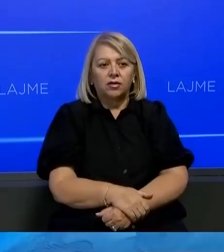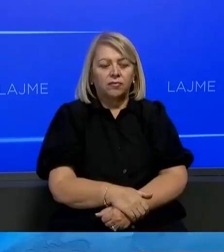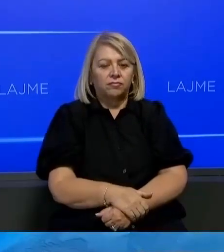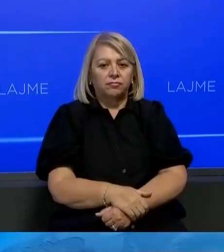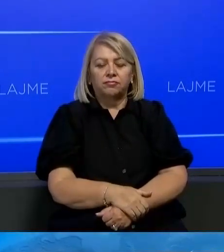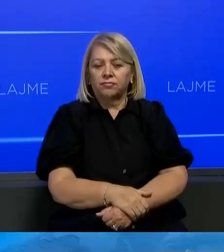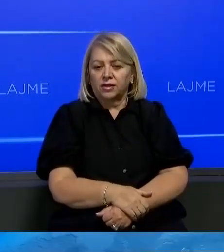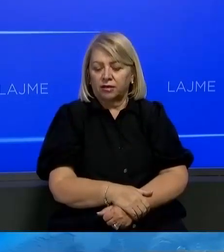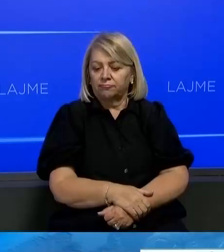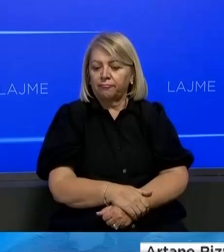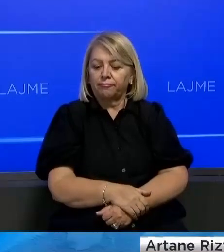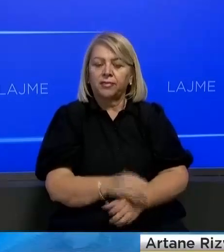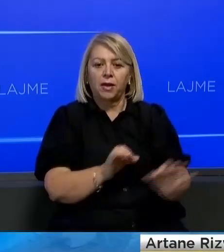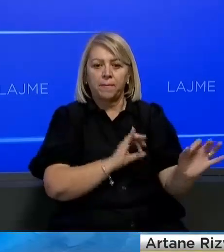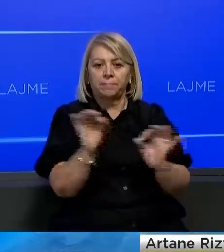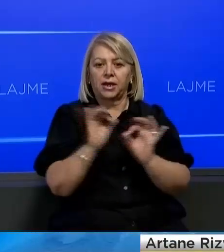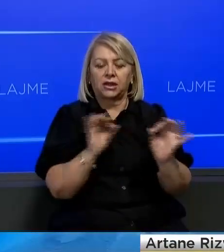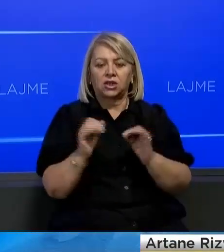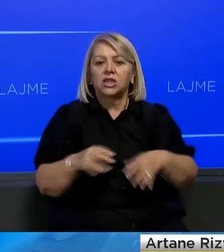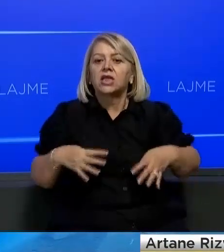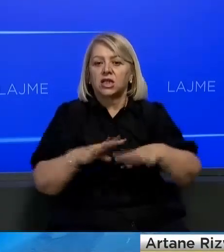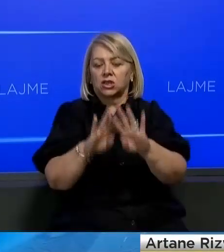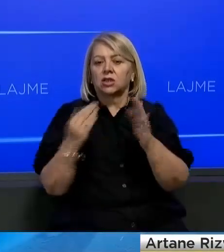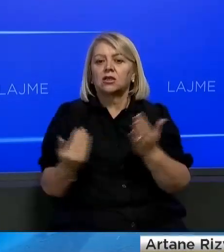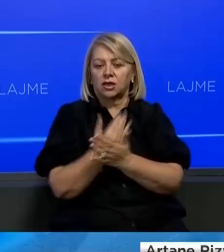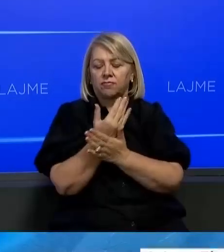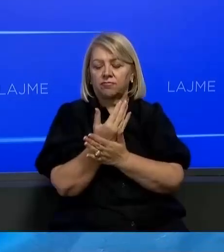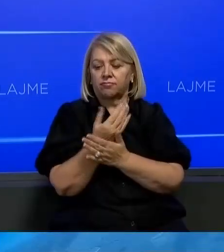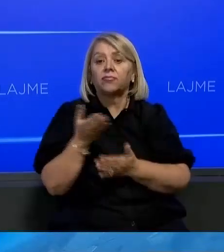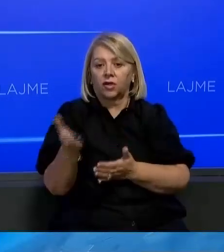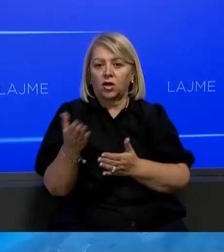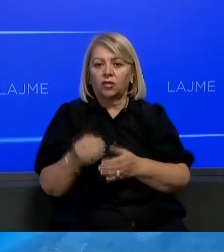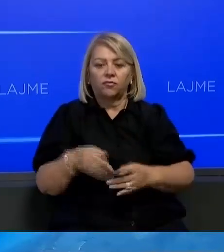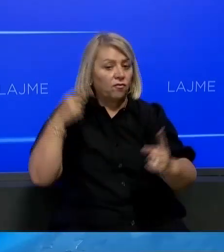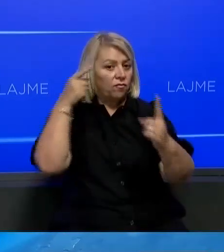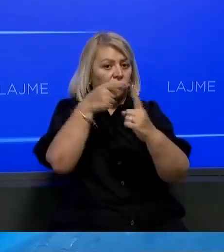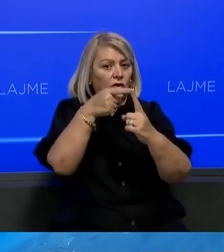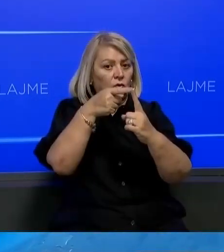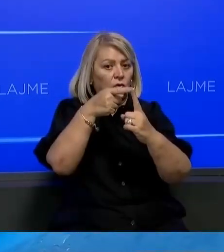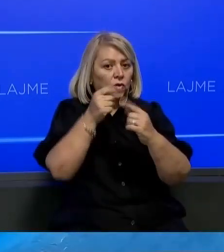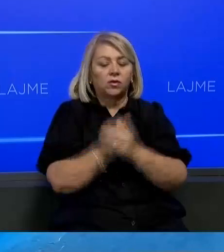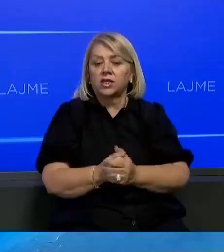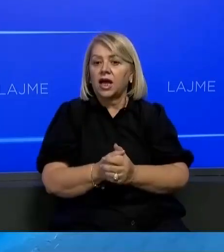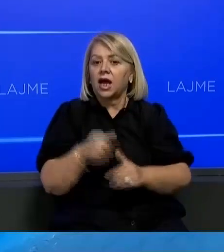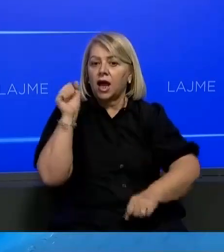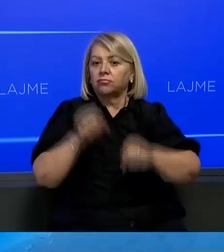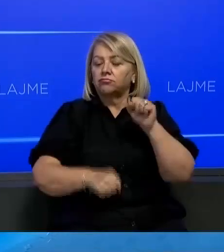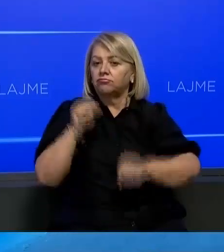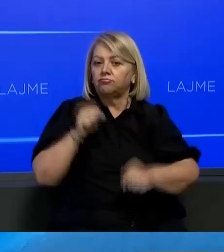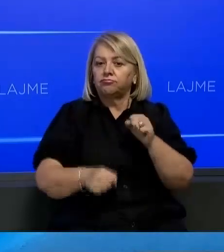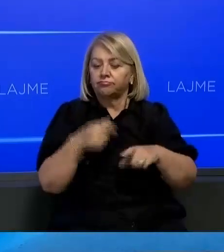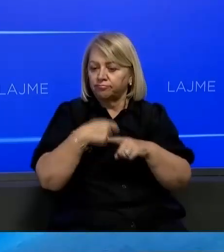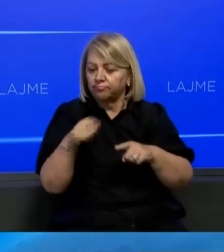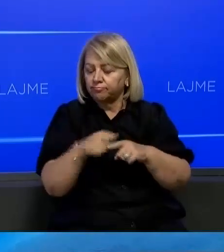Këtë vit kemi inicuar përgatitjet për një strategjit rejë energetike. Kjo strategji fokusot në një depozitim të kapaciteteve të rinovushme